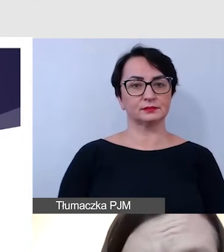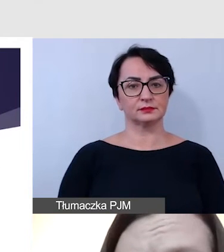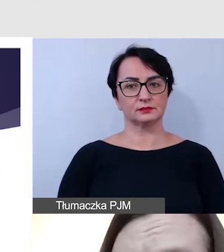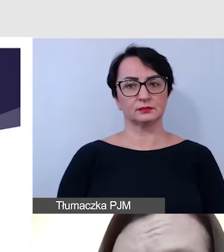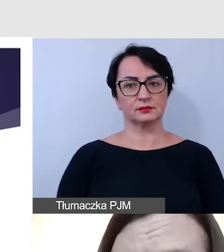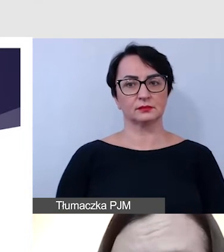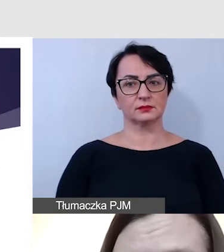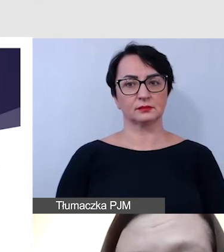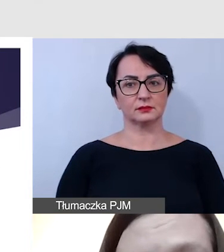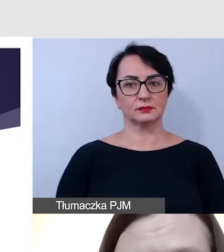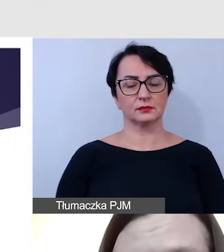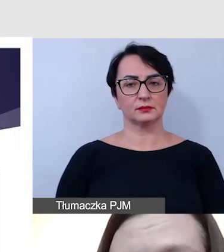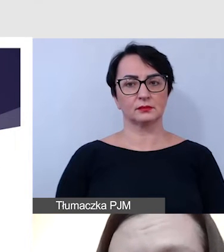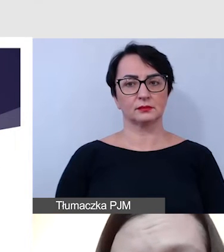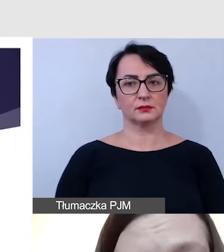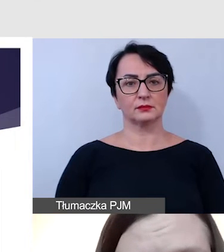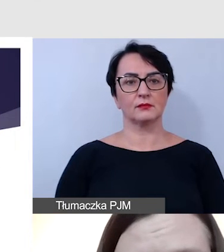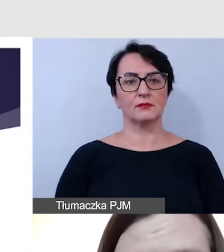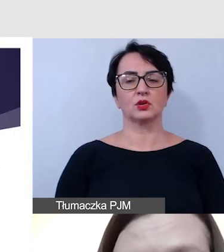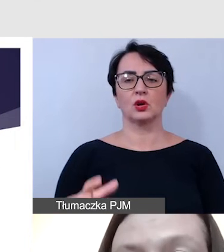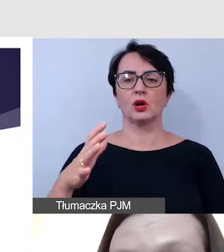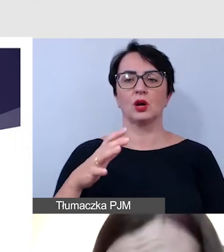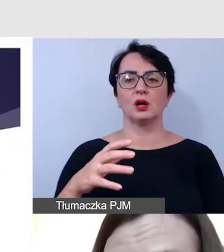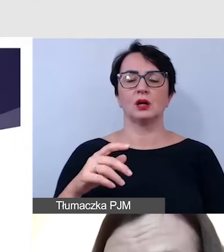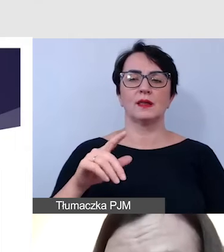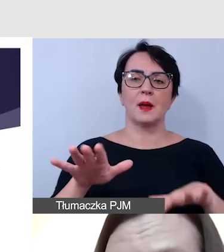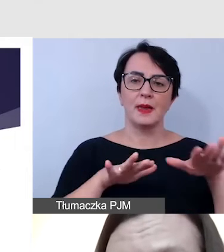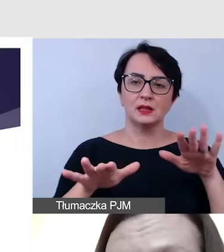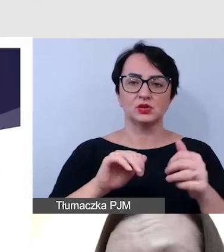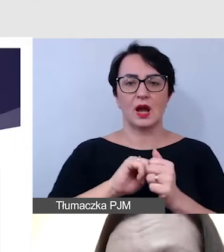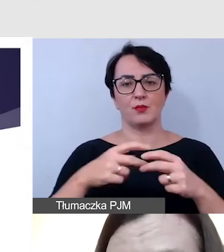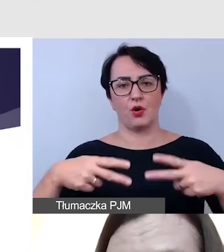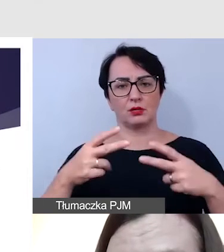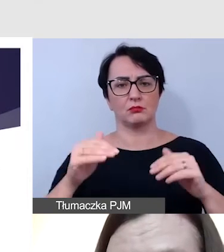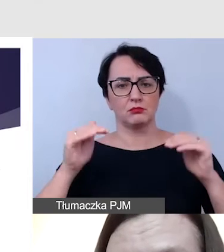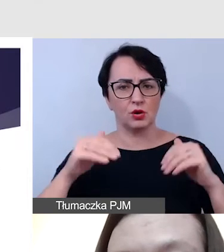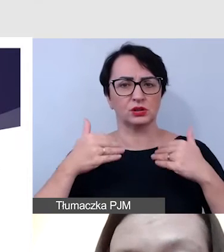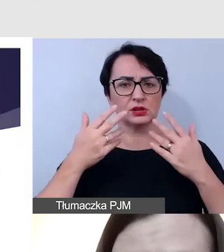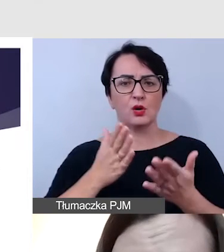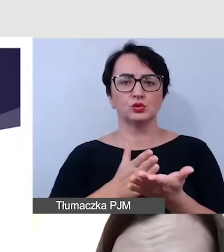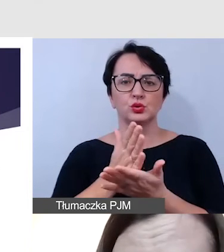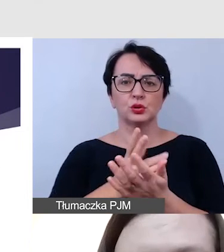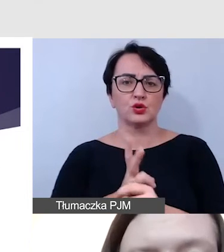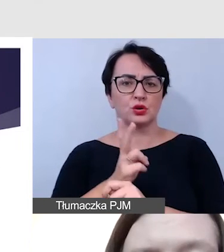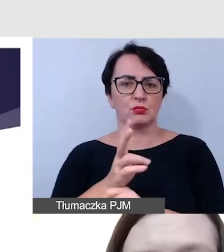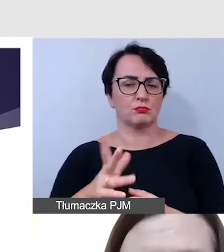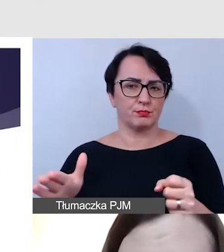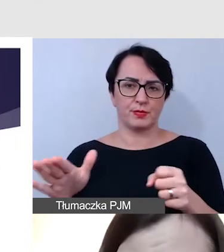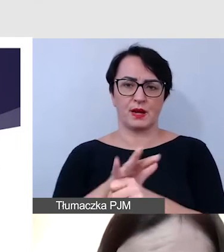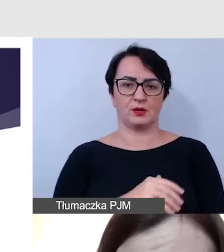Bez tlenu na to, stacjonarnie czy online, da się zapewnić usługi dostępnościowe kompleksowo.